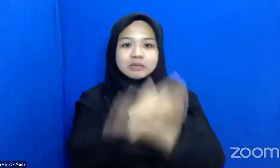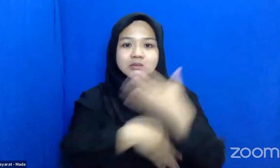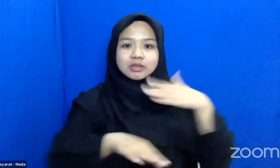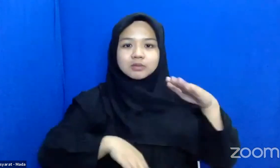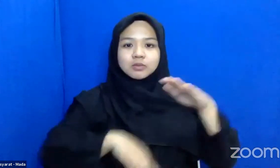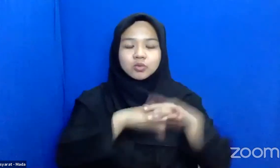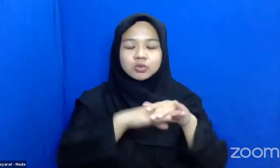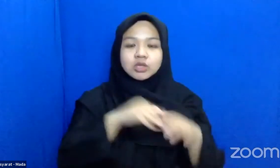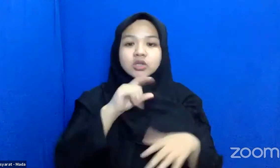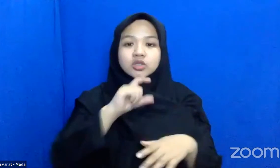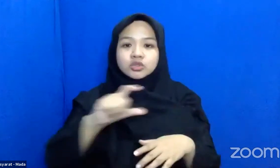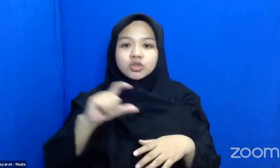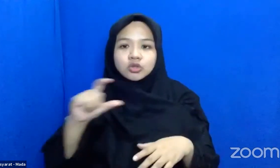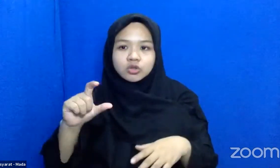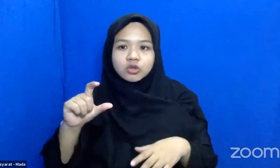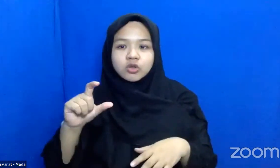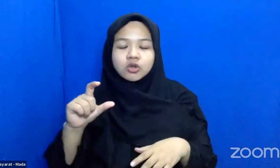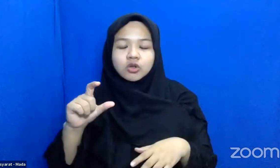Adalah Dengan